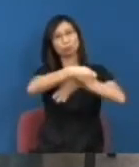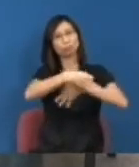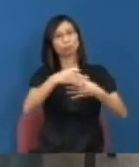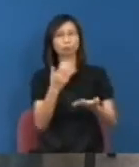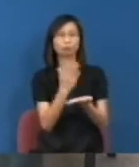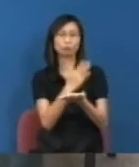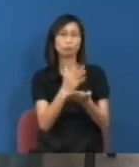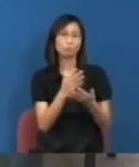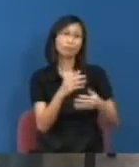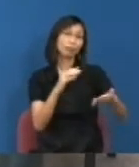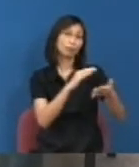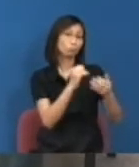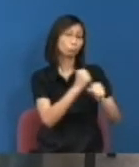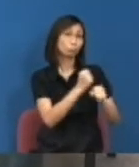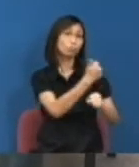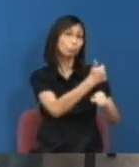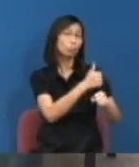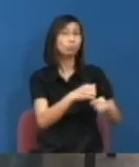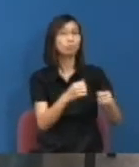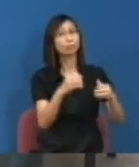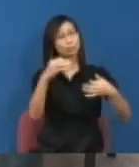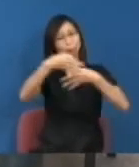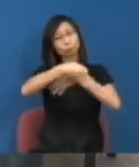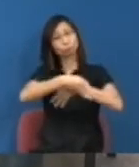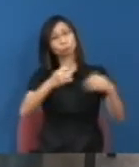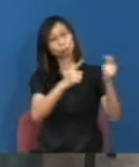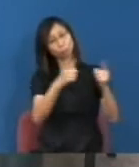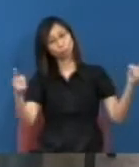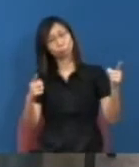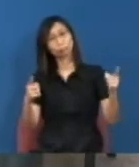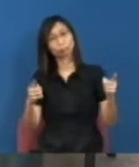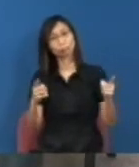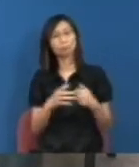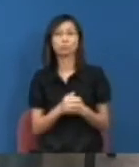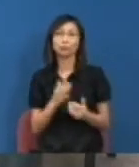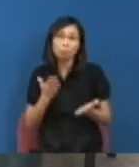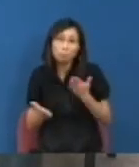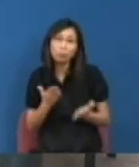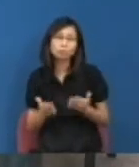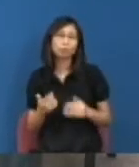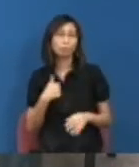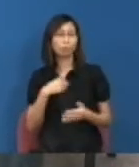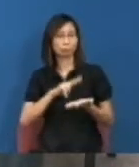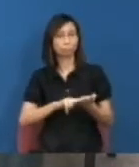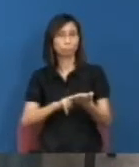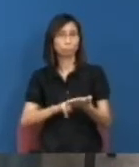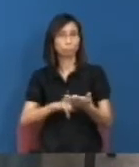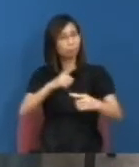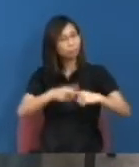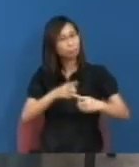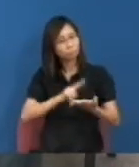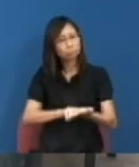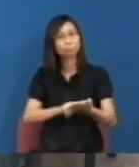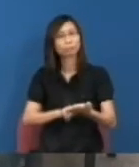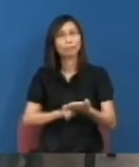等等是當然可能我會很相信很真心地相信可能